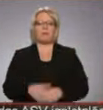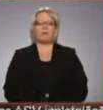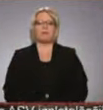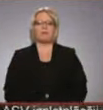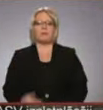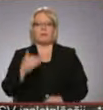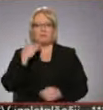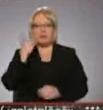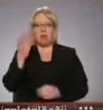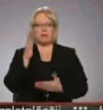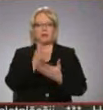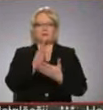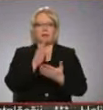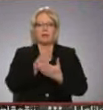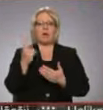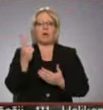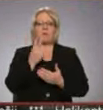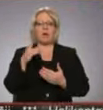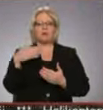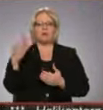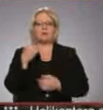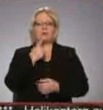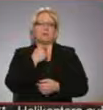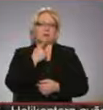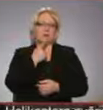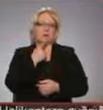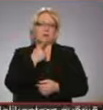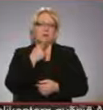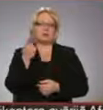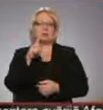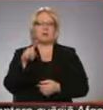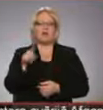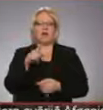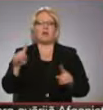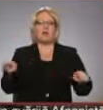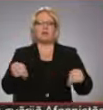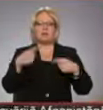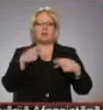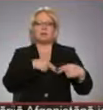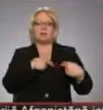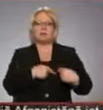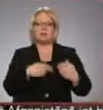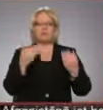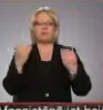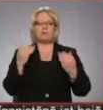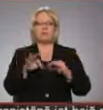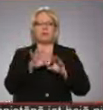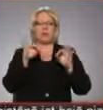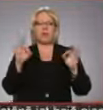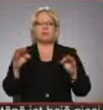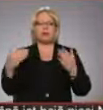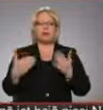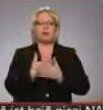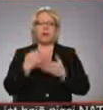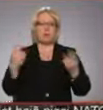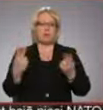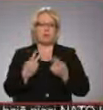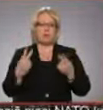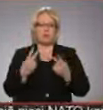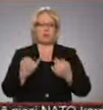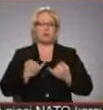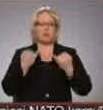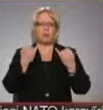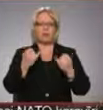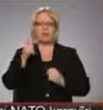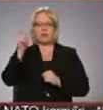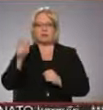Baltais pa vidzu, abās pusēs bija sarkinājusi. Skrīvēru attīstības biedrība šodien aizsāka arī jauna tradīcija. Godināt